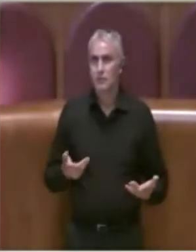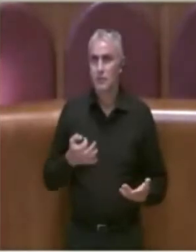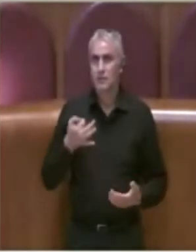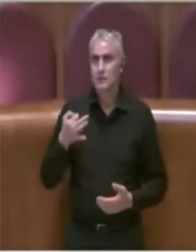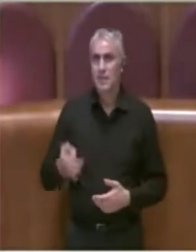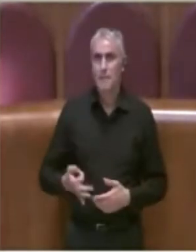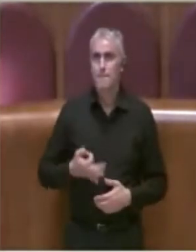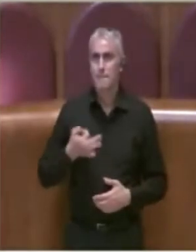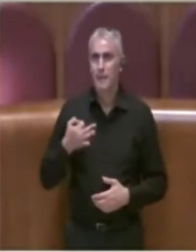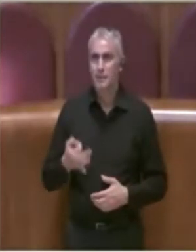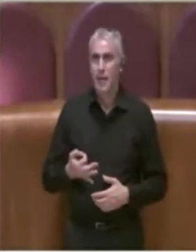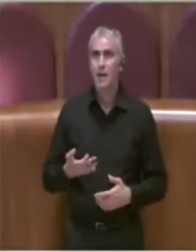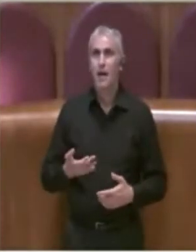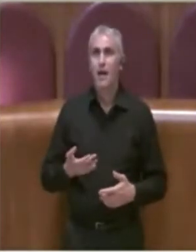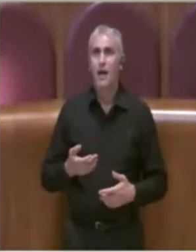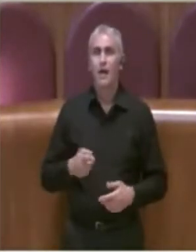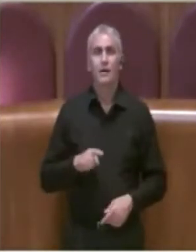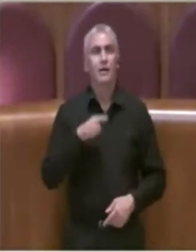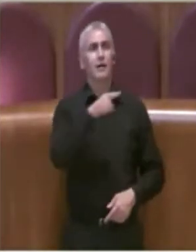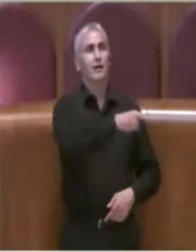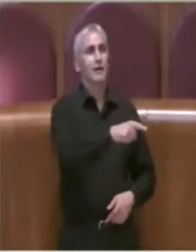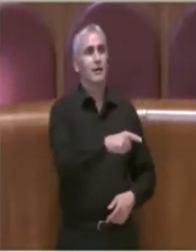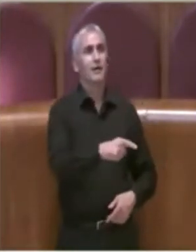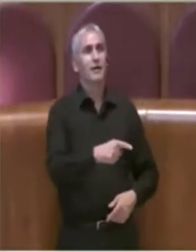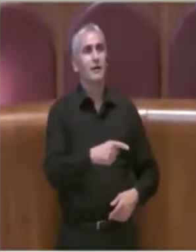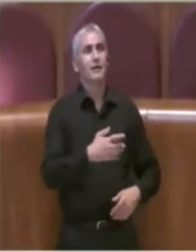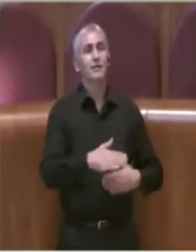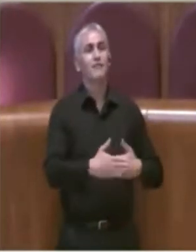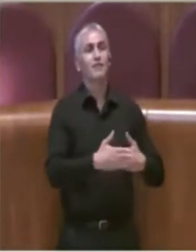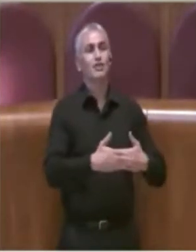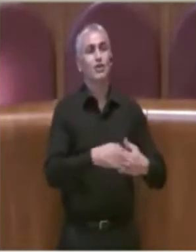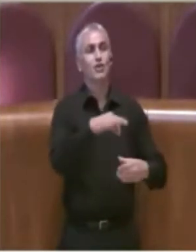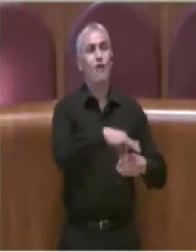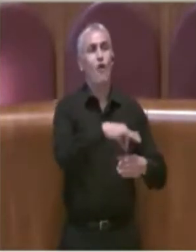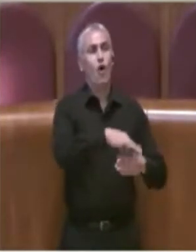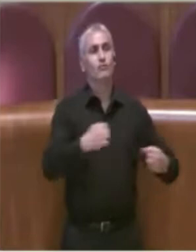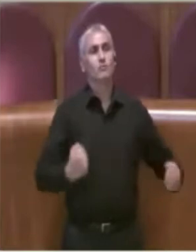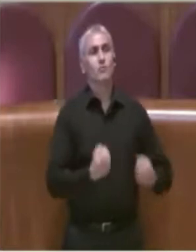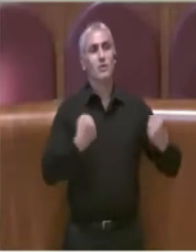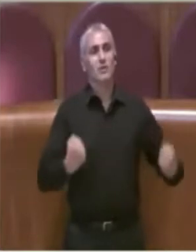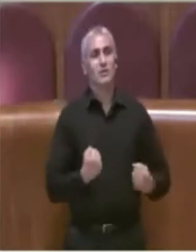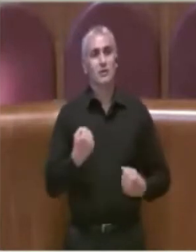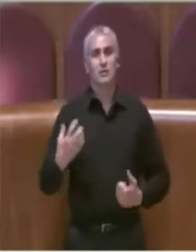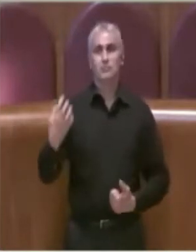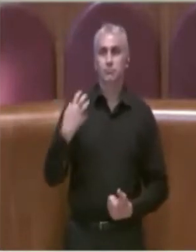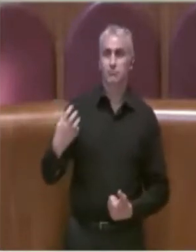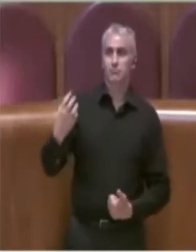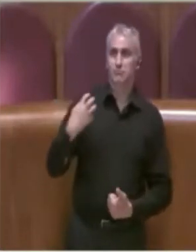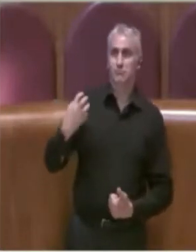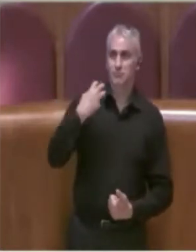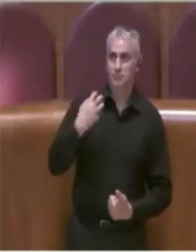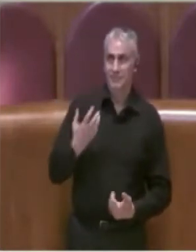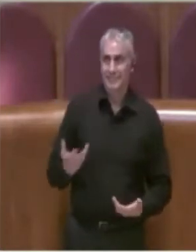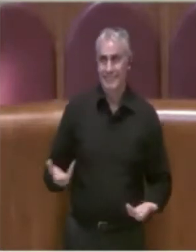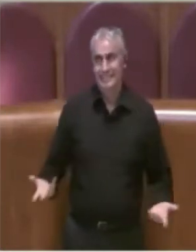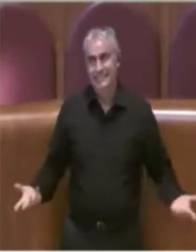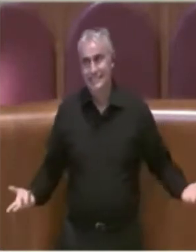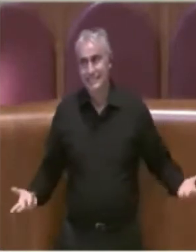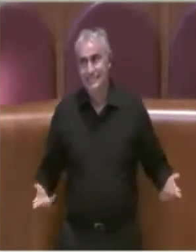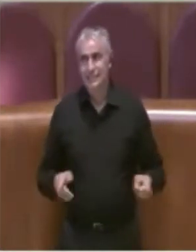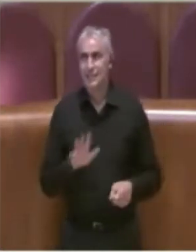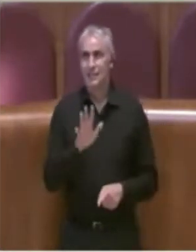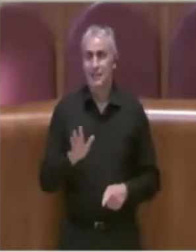campagna elettorale, benedetta tra virgolette lo dico in senso ironico se mi si consenta,